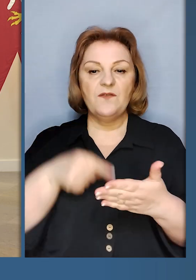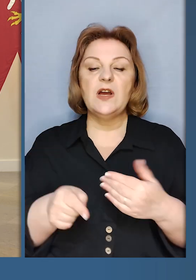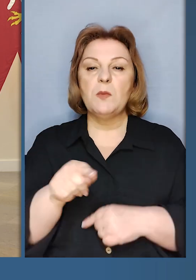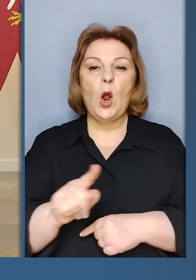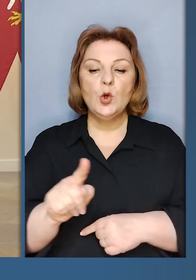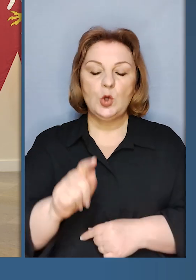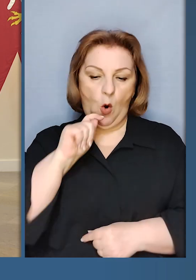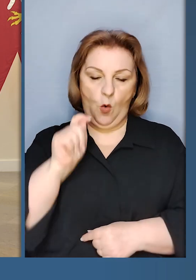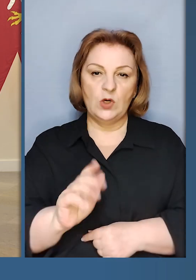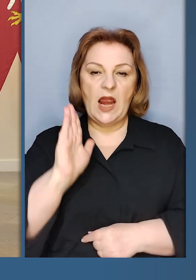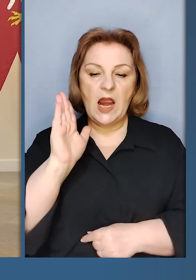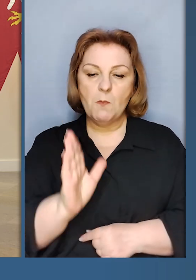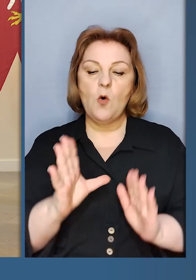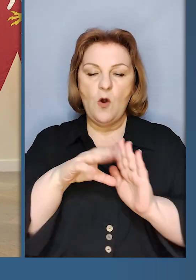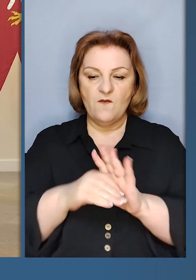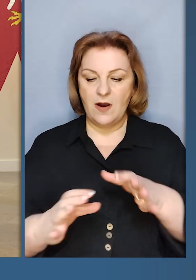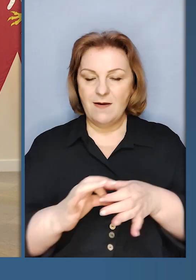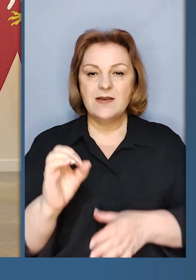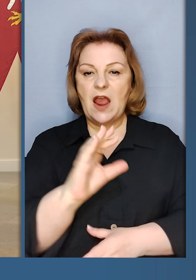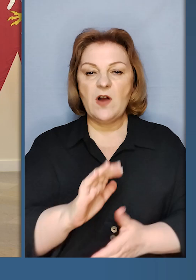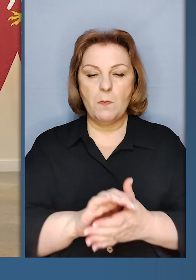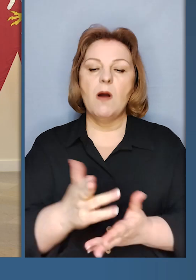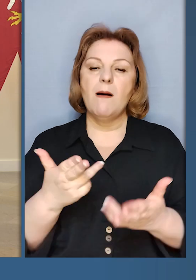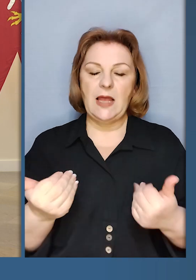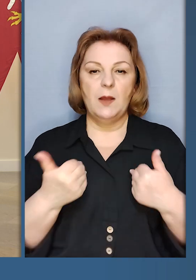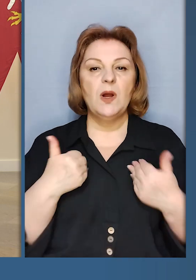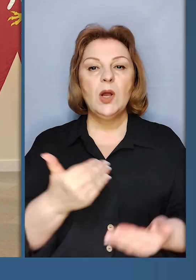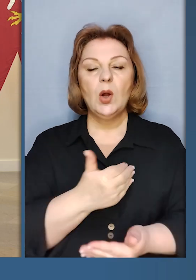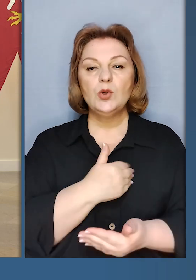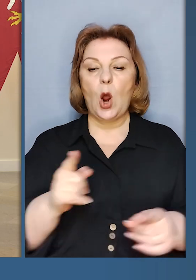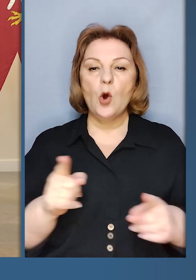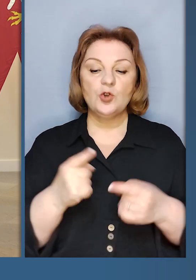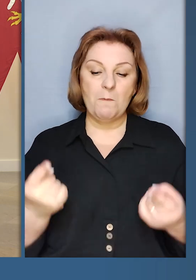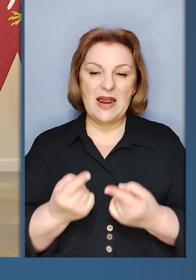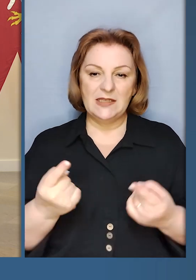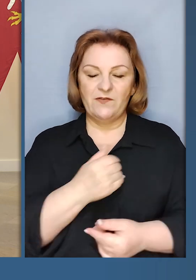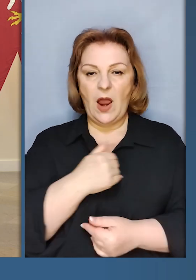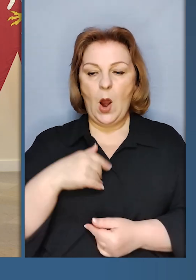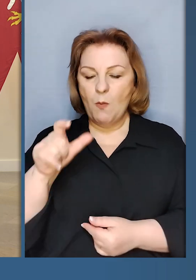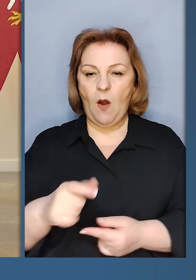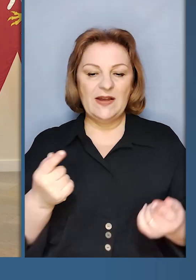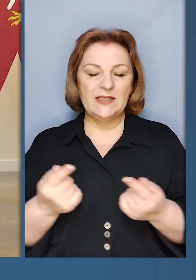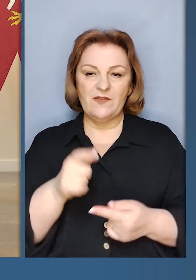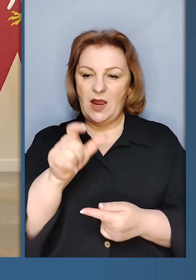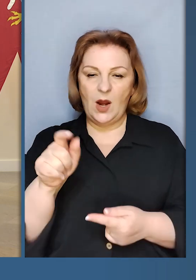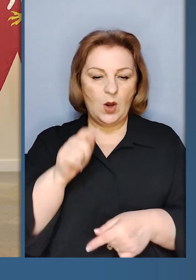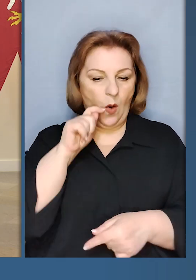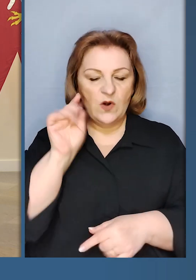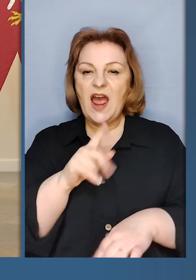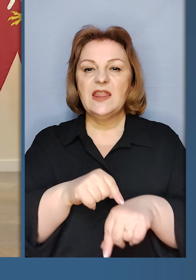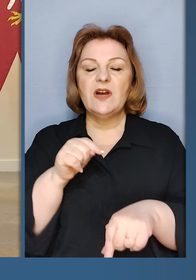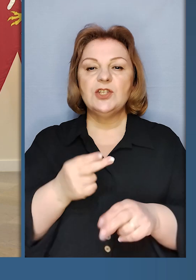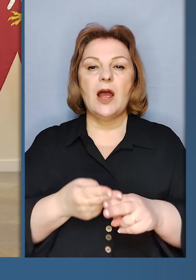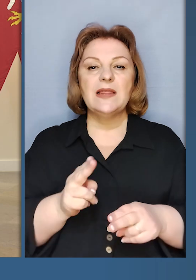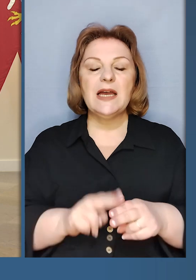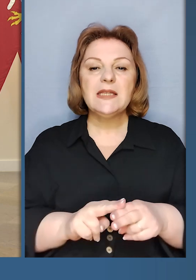Так, ми віримо в це, що Україна буде в Європейському Союзі. Так, ми хочемо, щоб звичайні поляки, звичайні українці